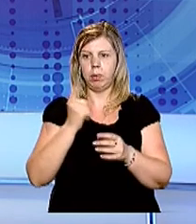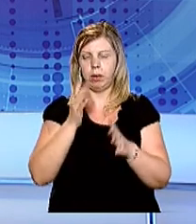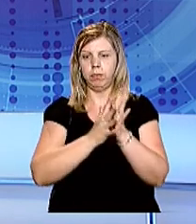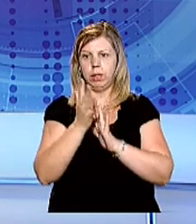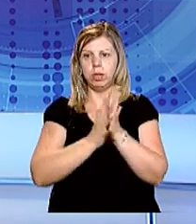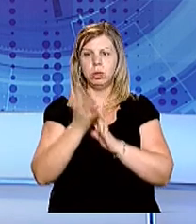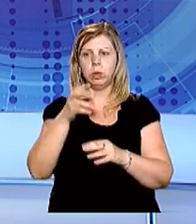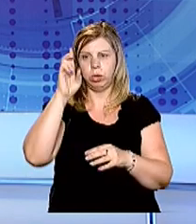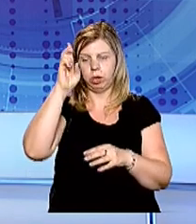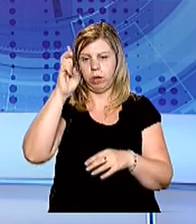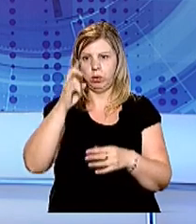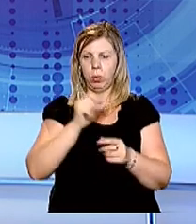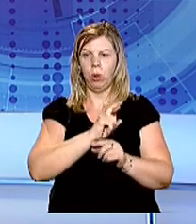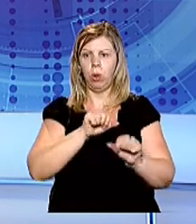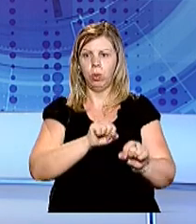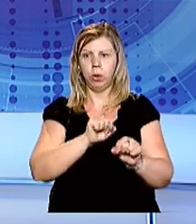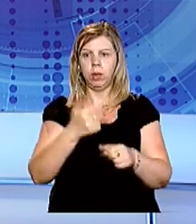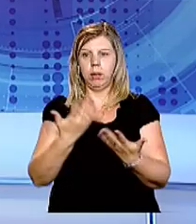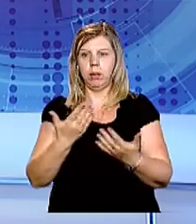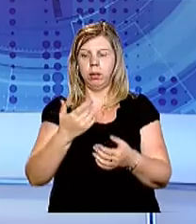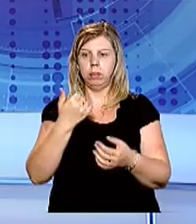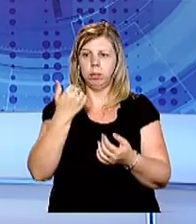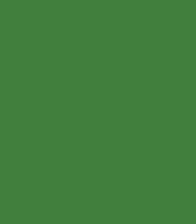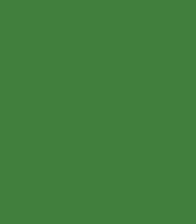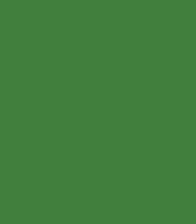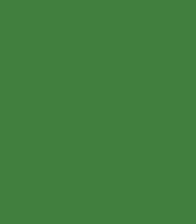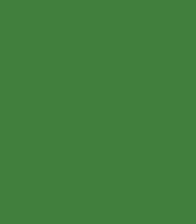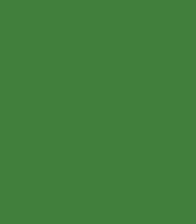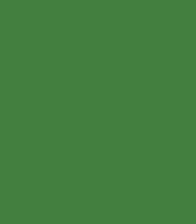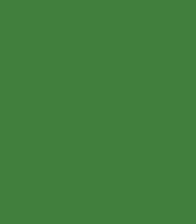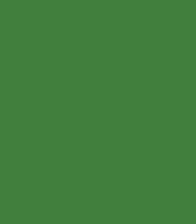посадовців Державної лісової охорони, котрим наразі оголосили догани.